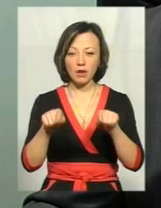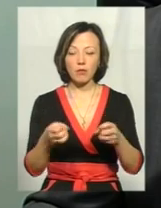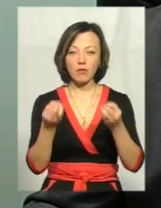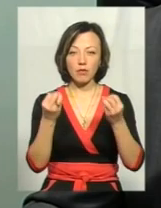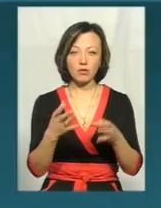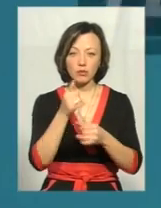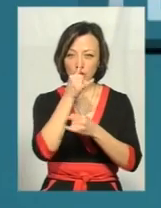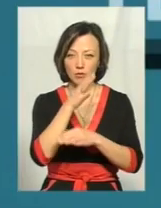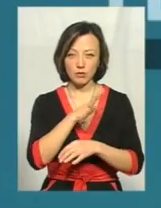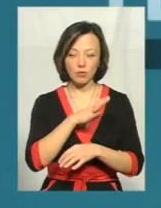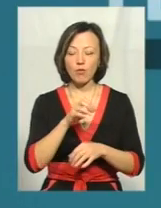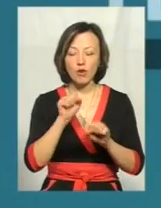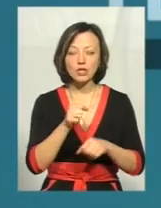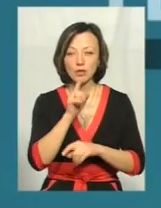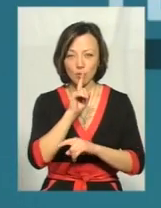просто і не бути.